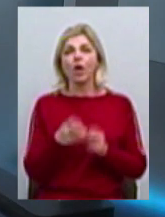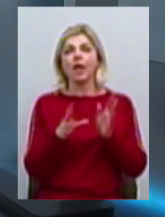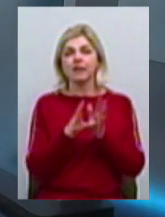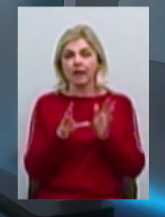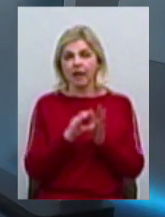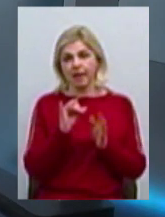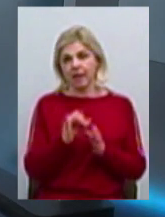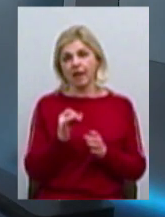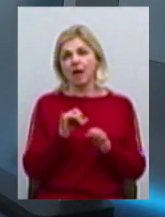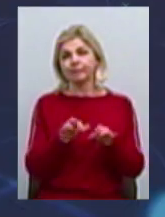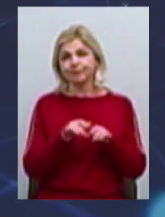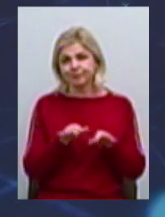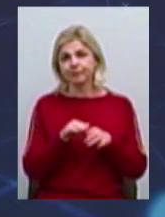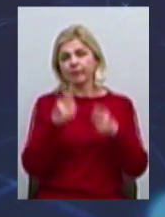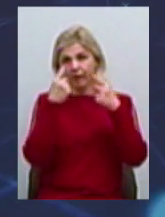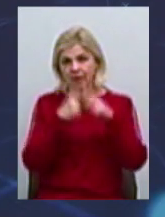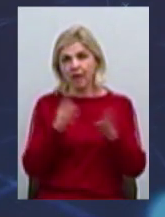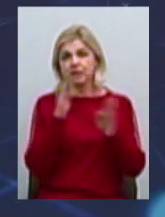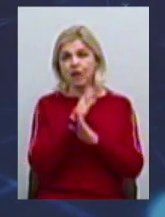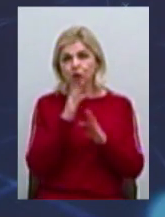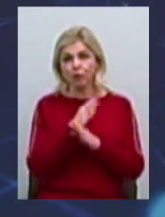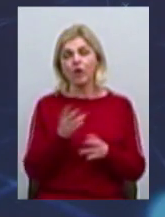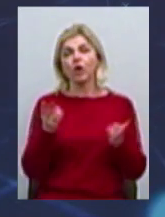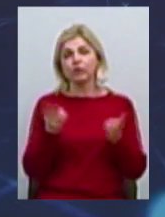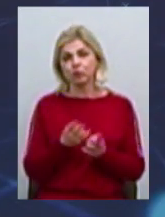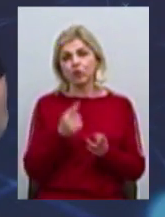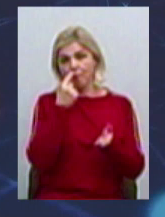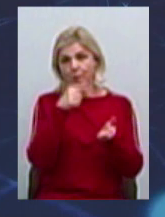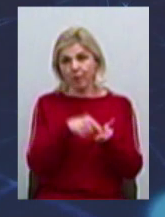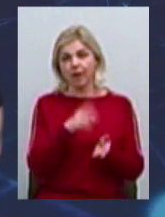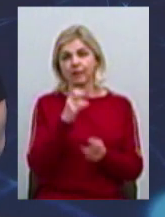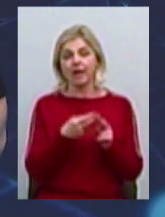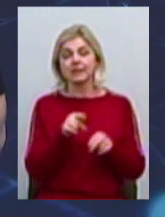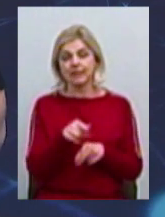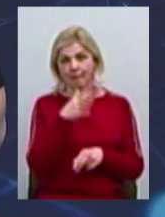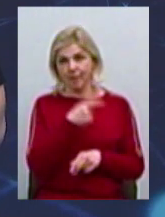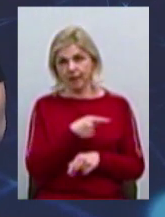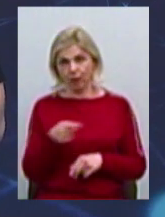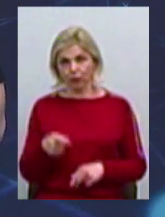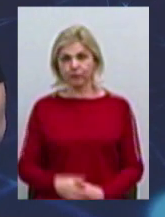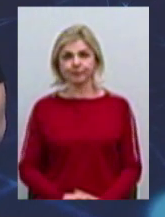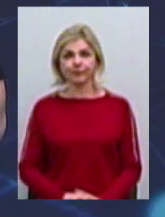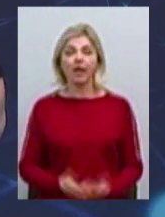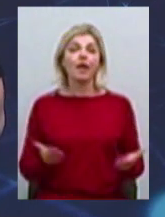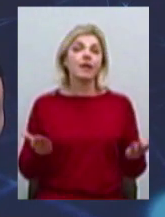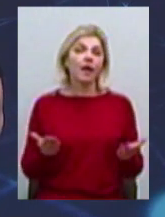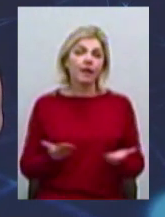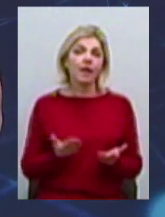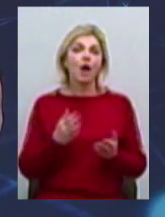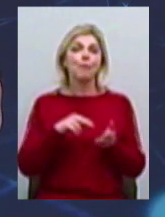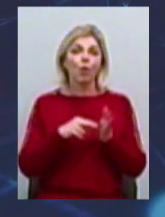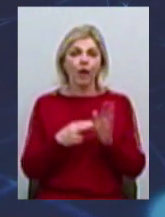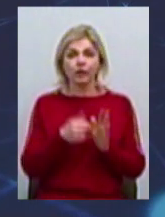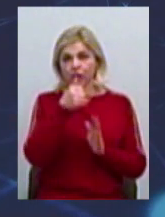інформаційні технології, навколишнє середовище, тому потрібно потрапити саме в цей період. Які проєкти не можуть приймати